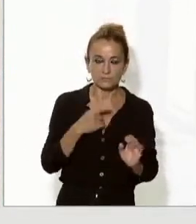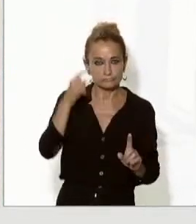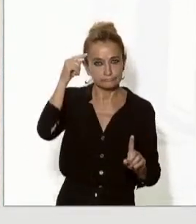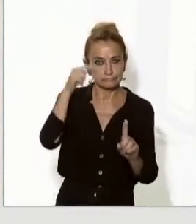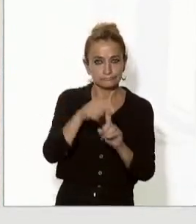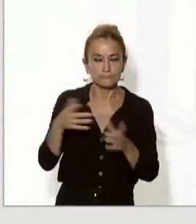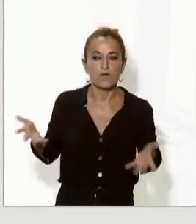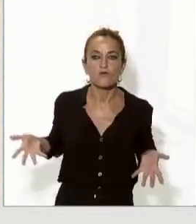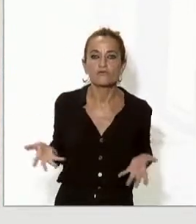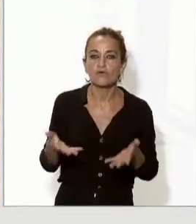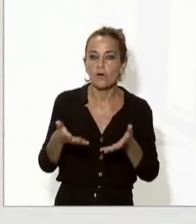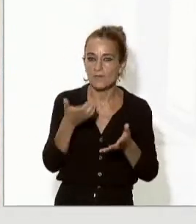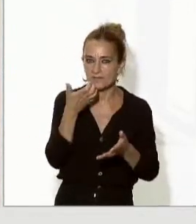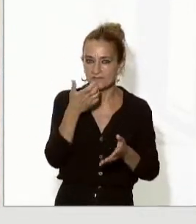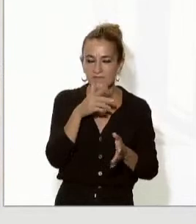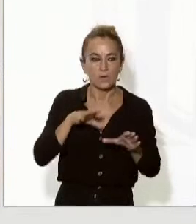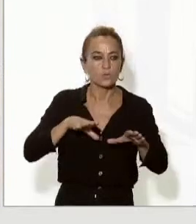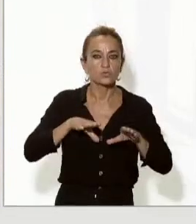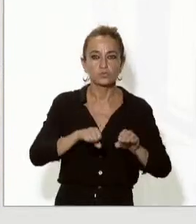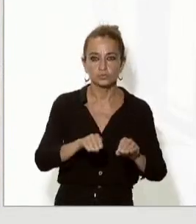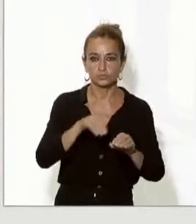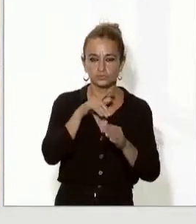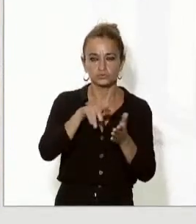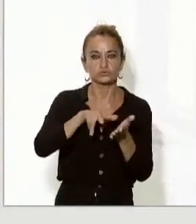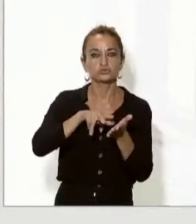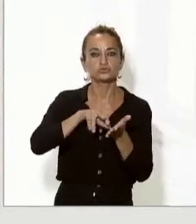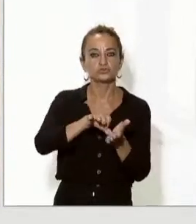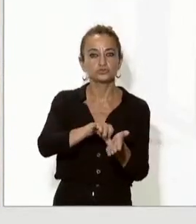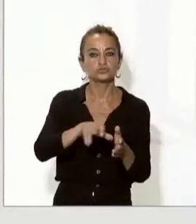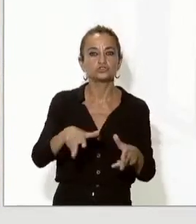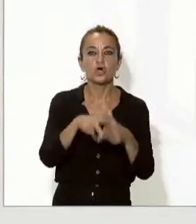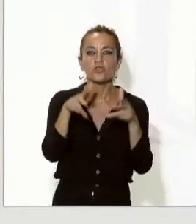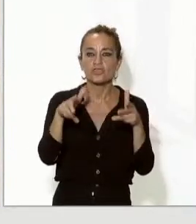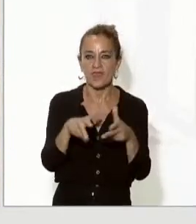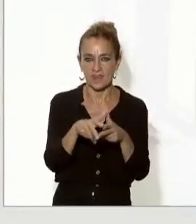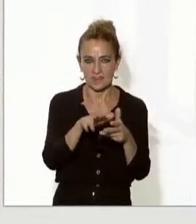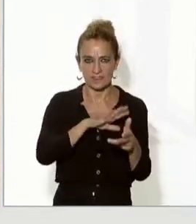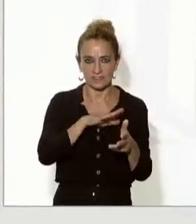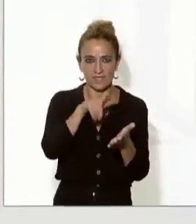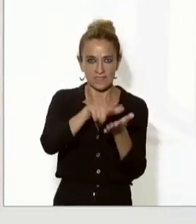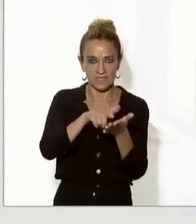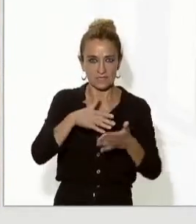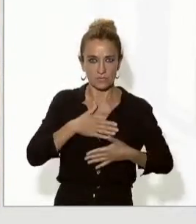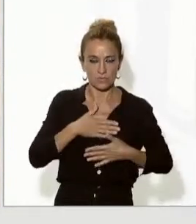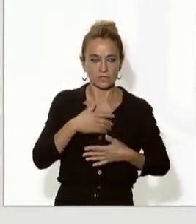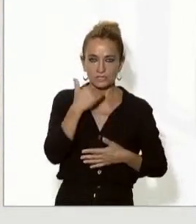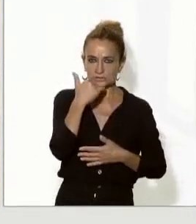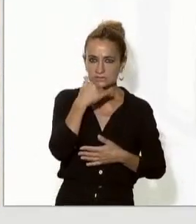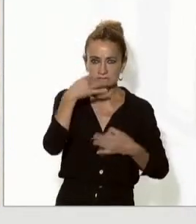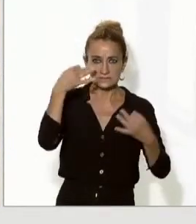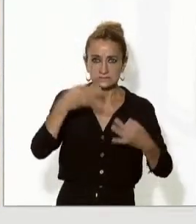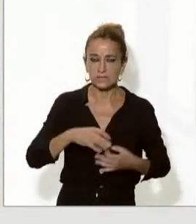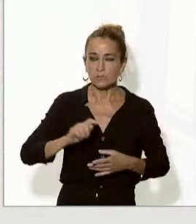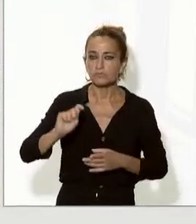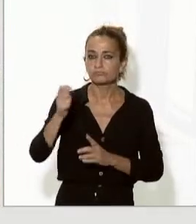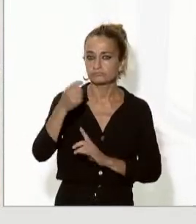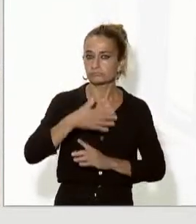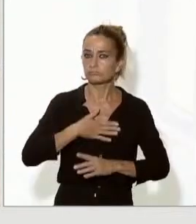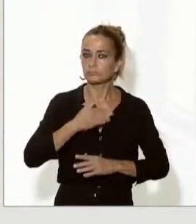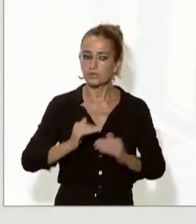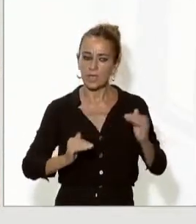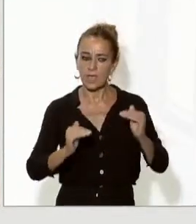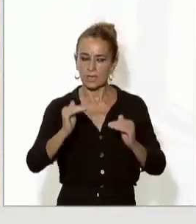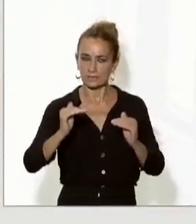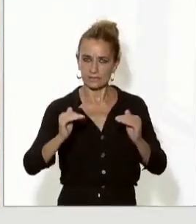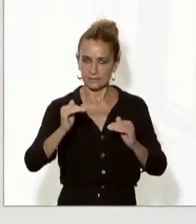social de la nostra llengua però no de posar a través tampoc a'activitat productiva i estic segur que podrem aconseguir un punt d'equilibri que satisferà